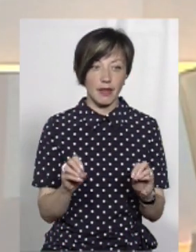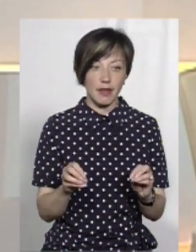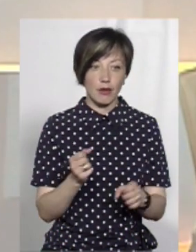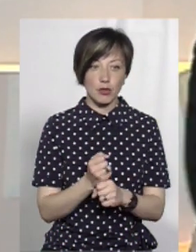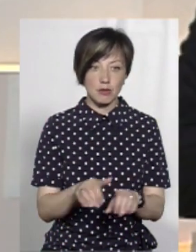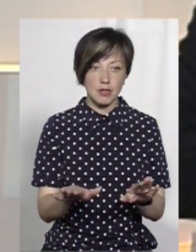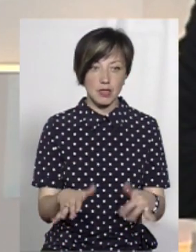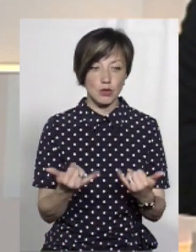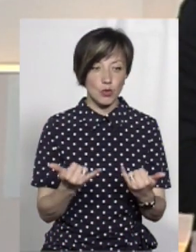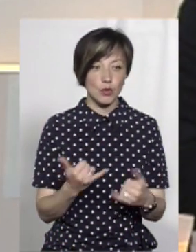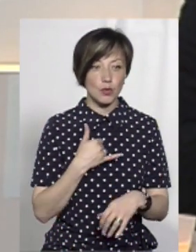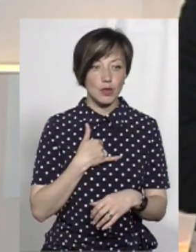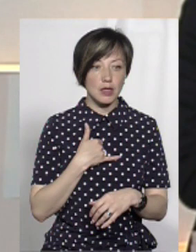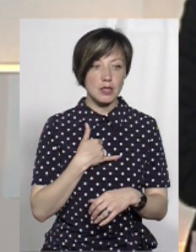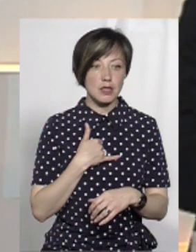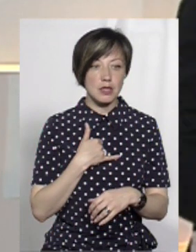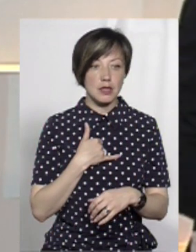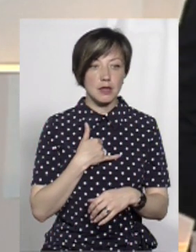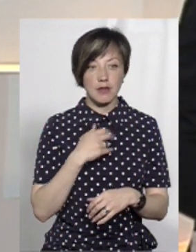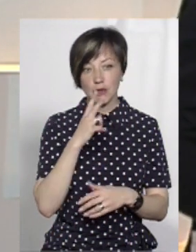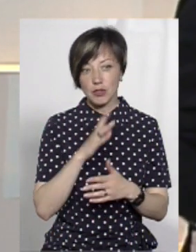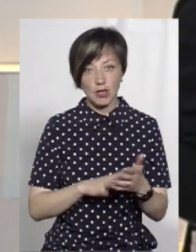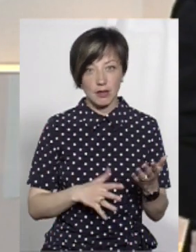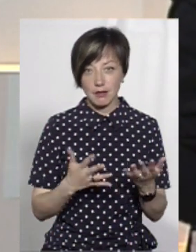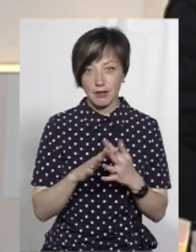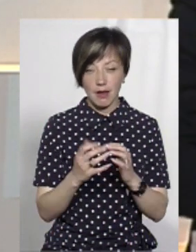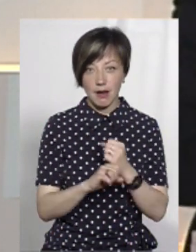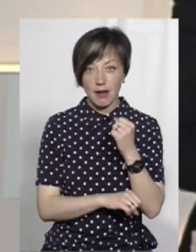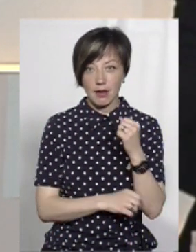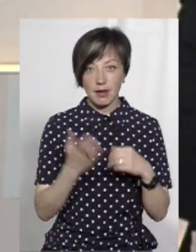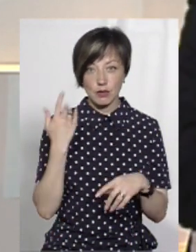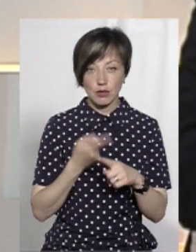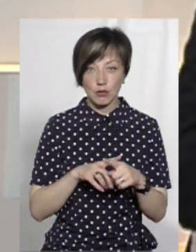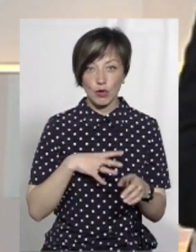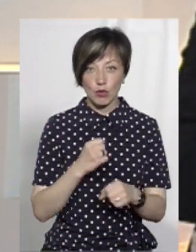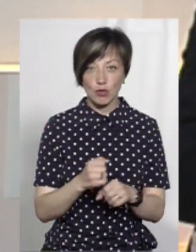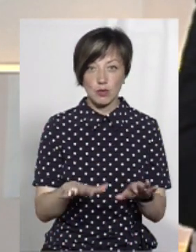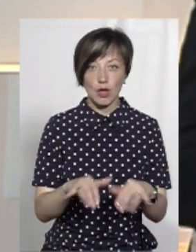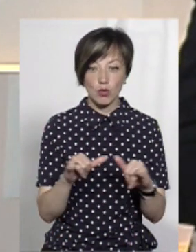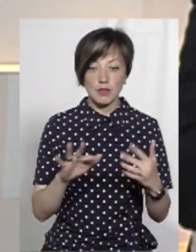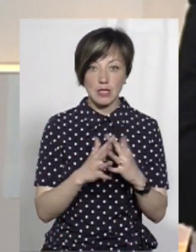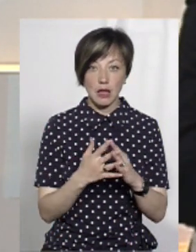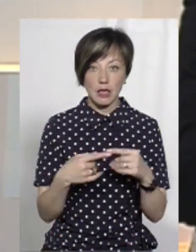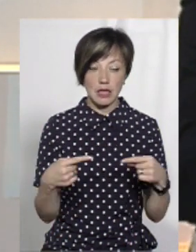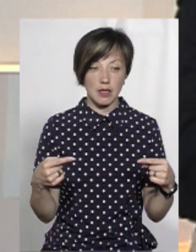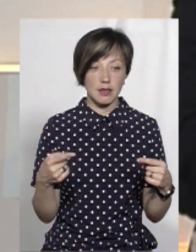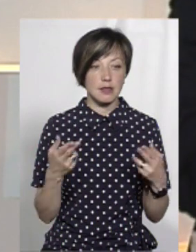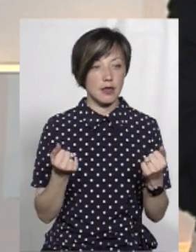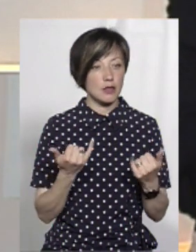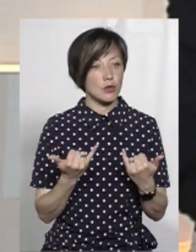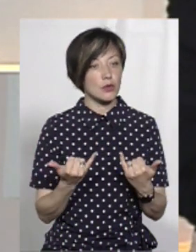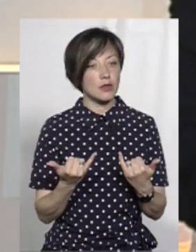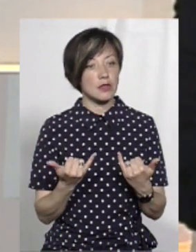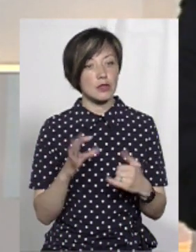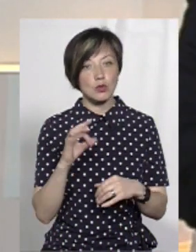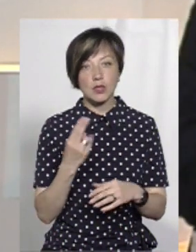робочі місця? Сьогодні у нас, вибачайте, аграрій, якщо раніше це були робочі місця, розвиток села і так далі, і так далі, да, вони